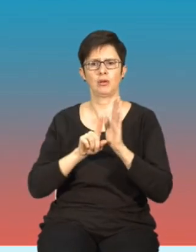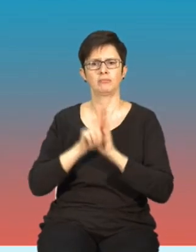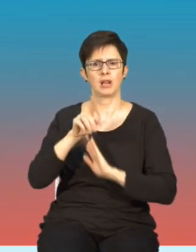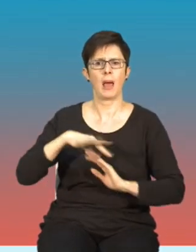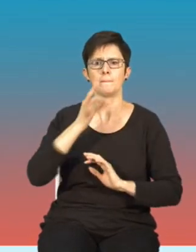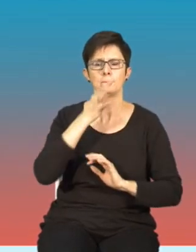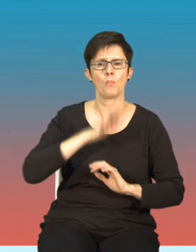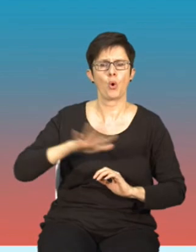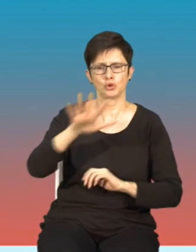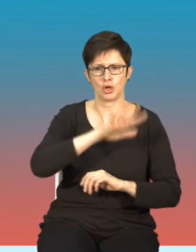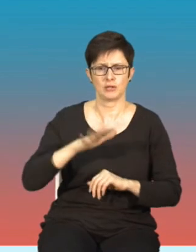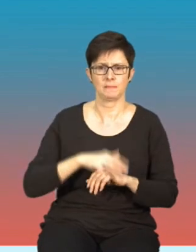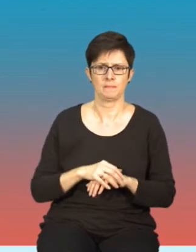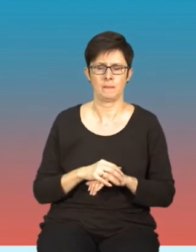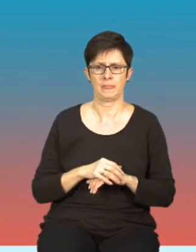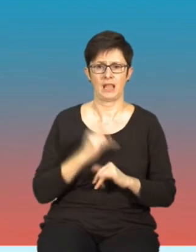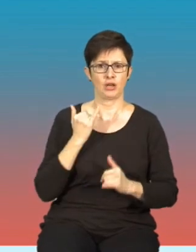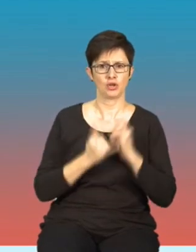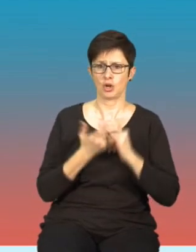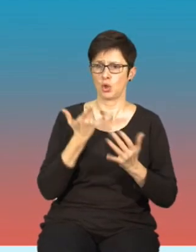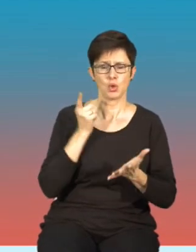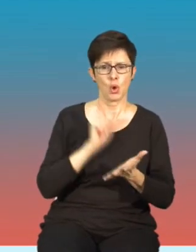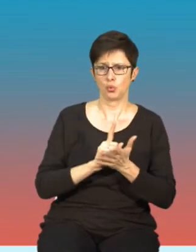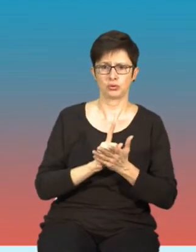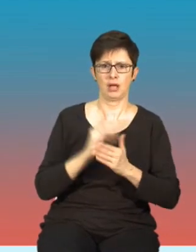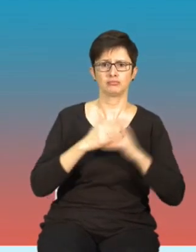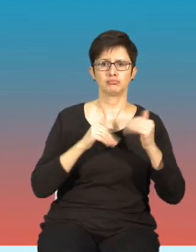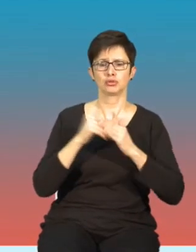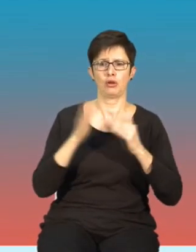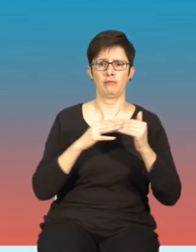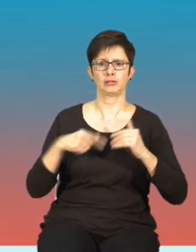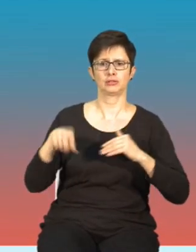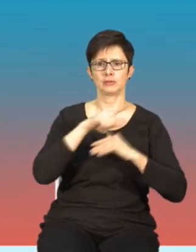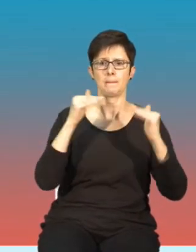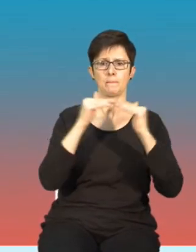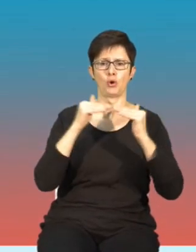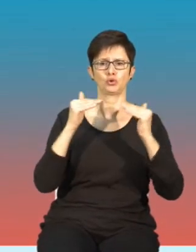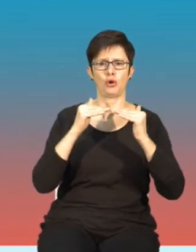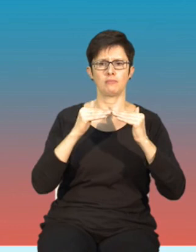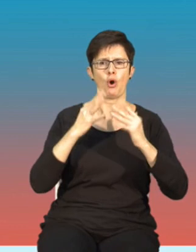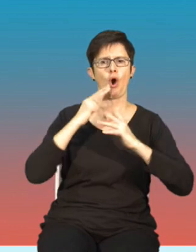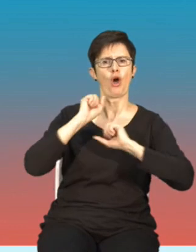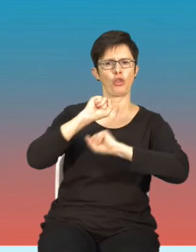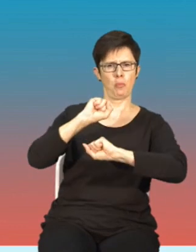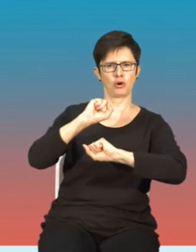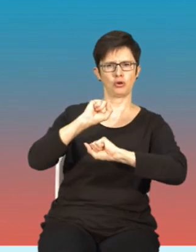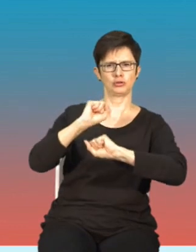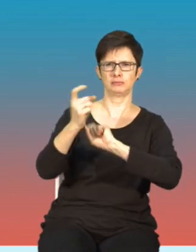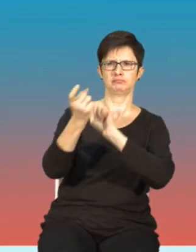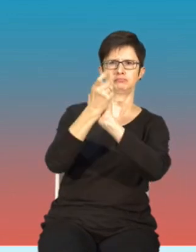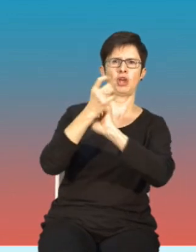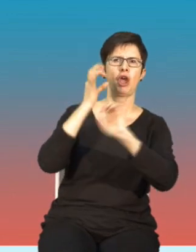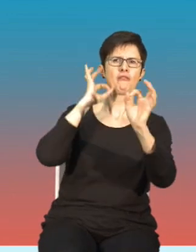zbudowania pewnego poziomu odporności społecznej na dezinformację, a